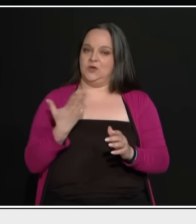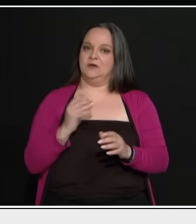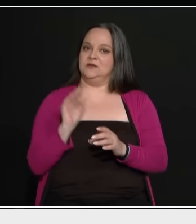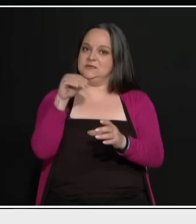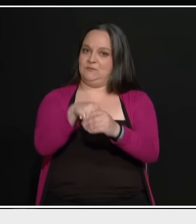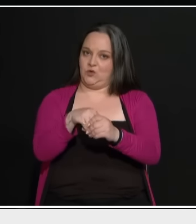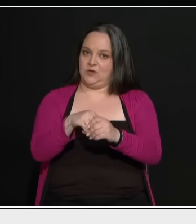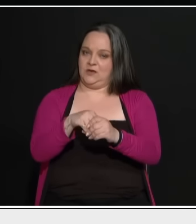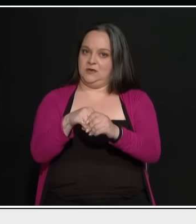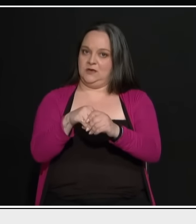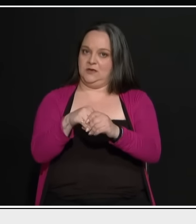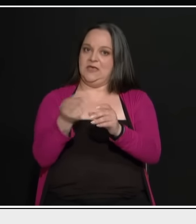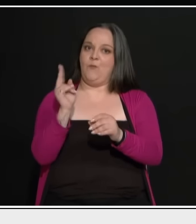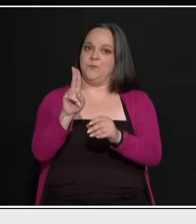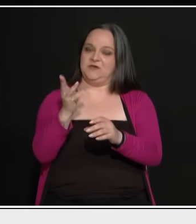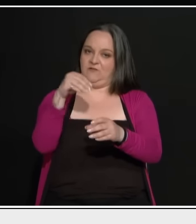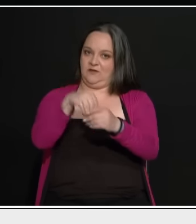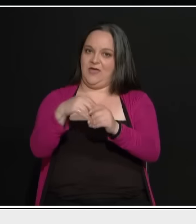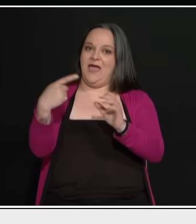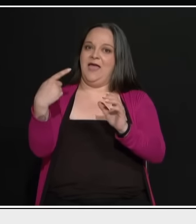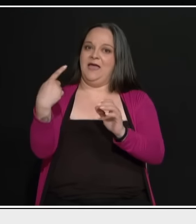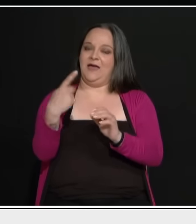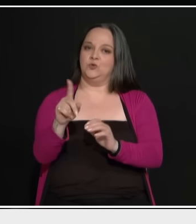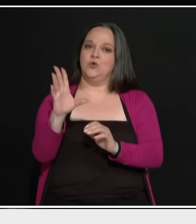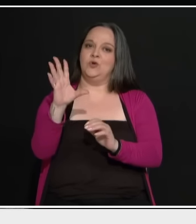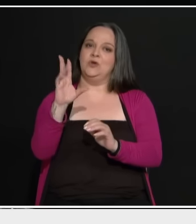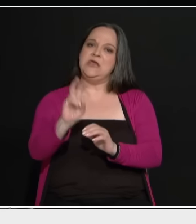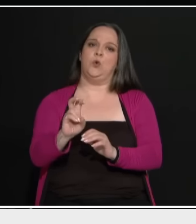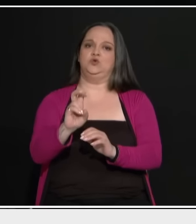υποψήφιοι. Αυτό και μόνο δείχνει την ανεργία.